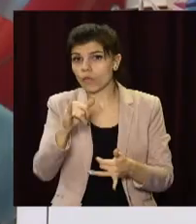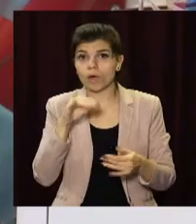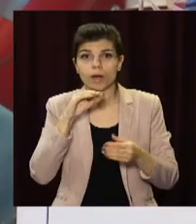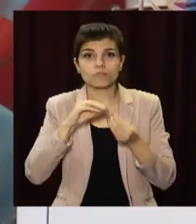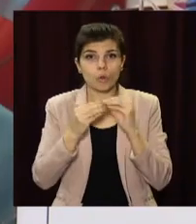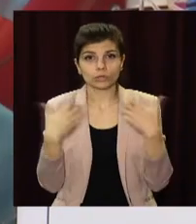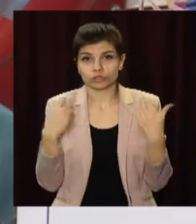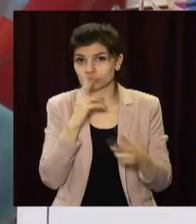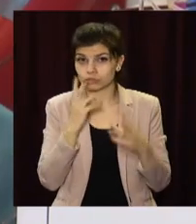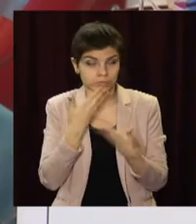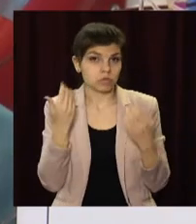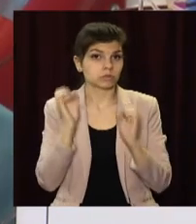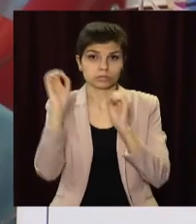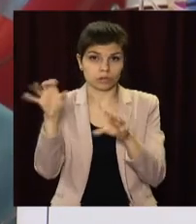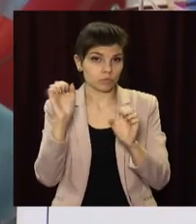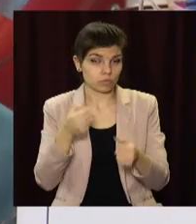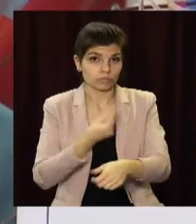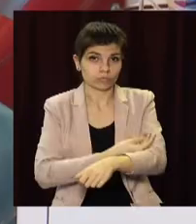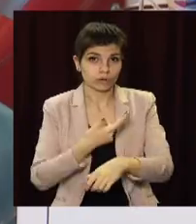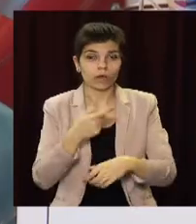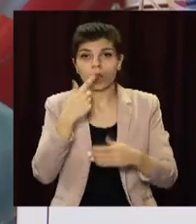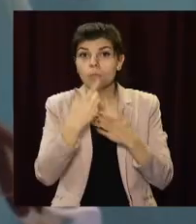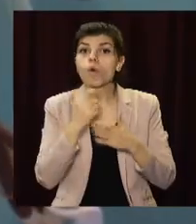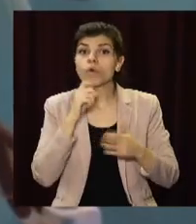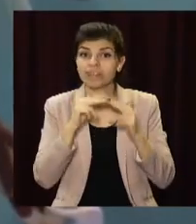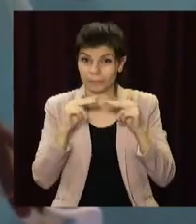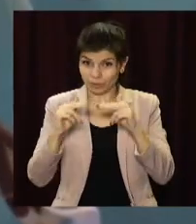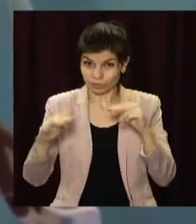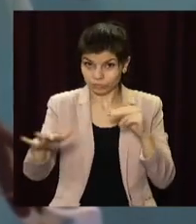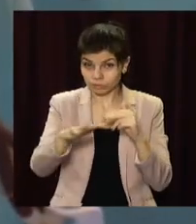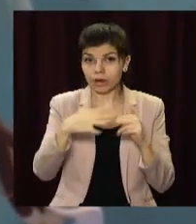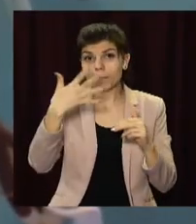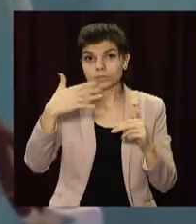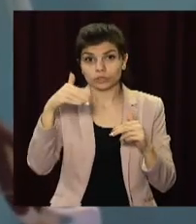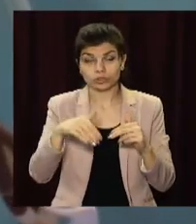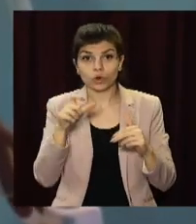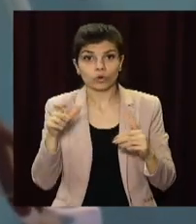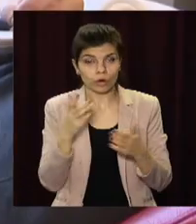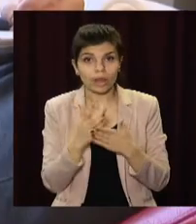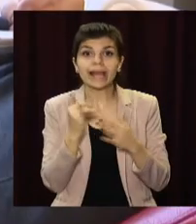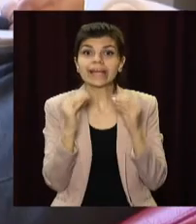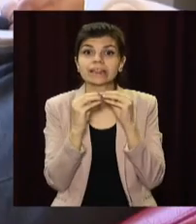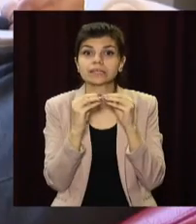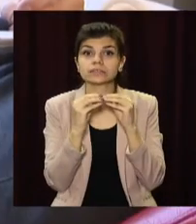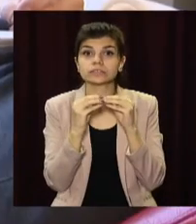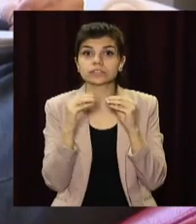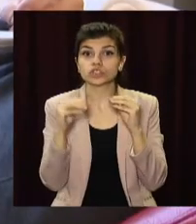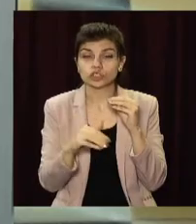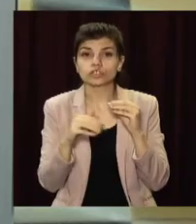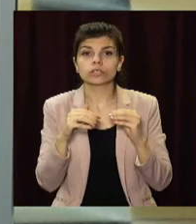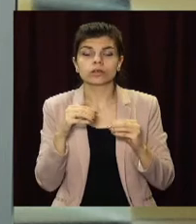Загалом на Дніпропетровщині понад 50 тисяч донорів, з них більш як 10 тисяч почесних і один герой України.